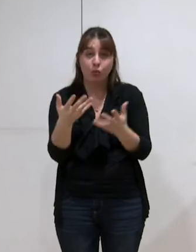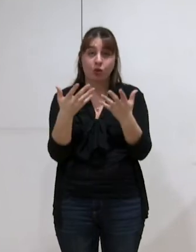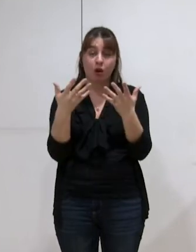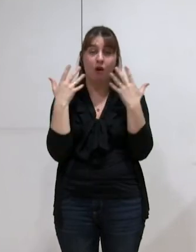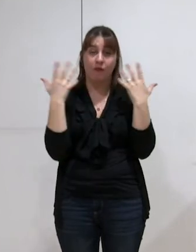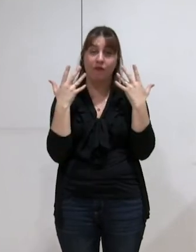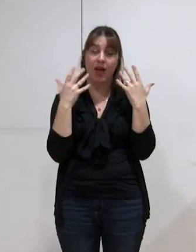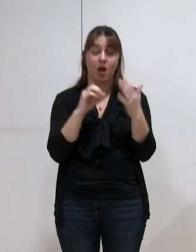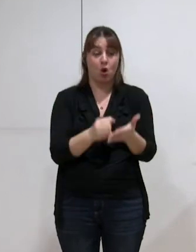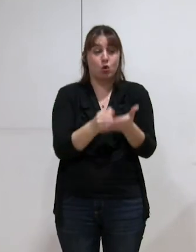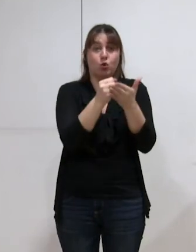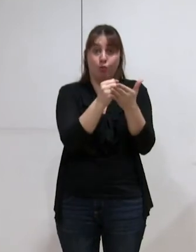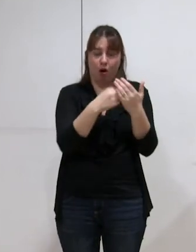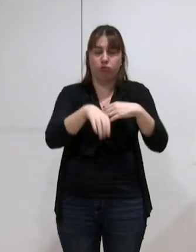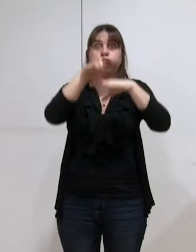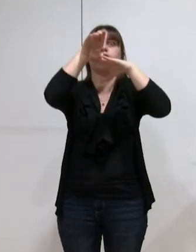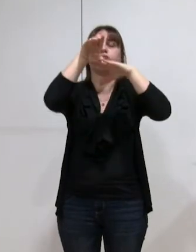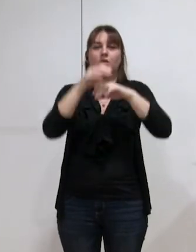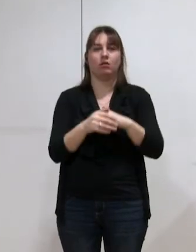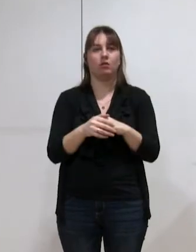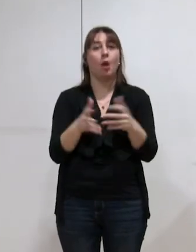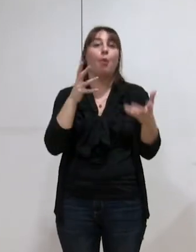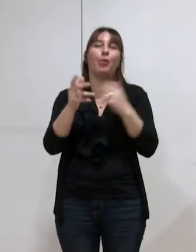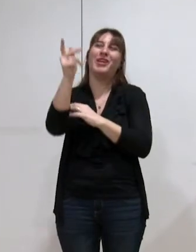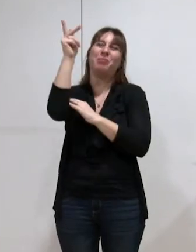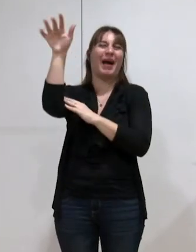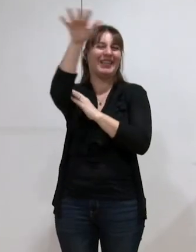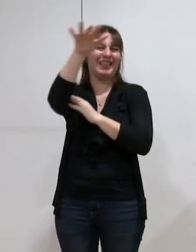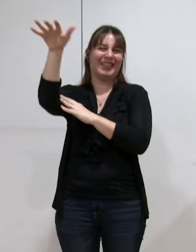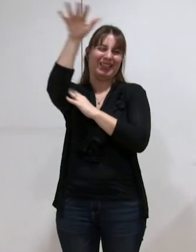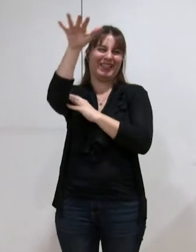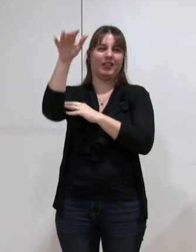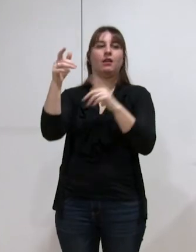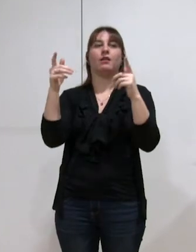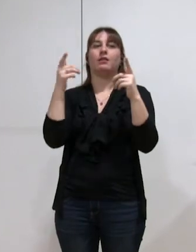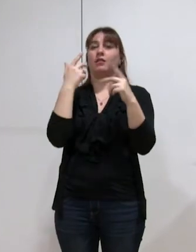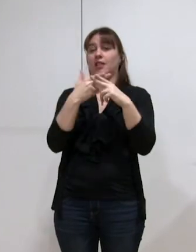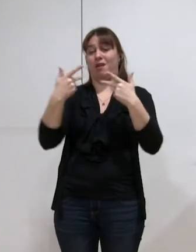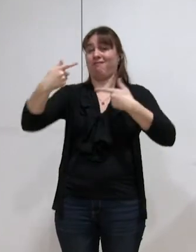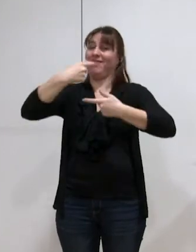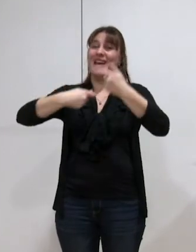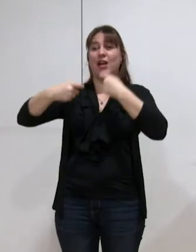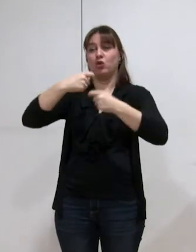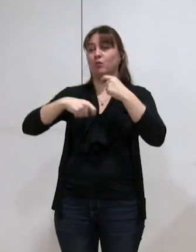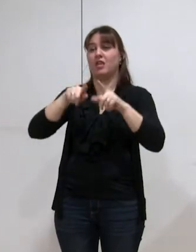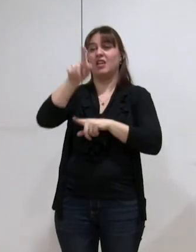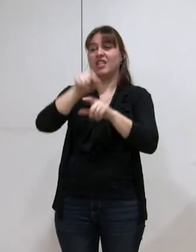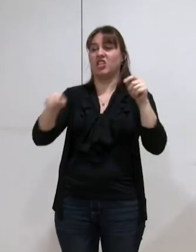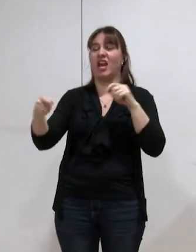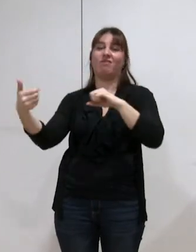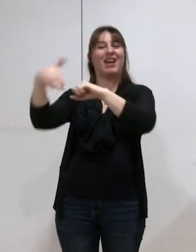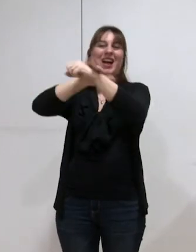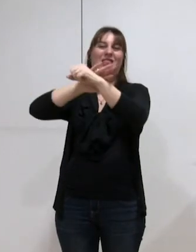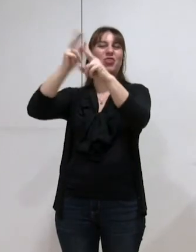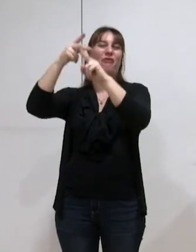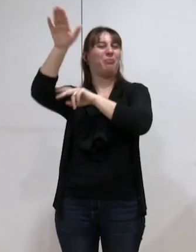de fonctions support. C'est sans doute ce que nos crânes d'œufs à Paris appellent des économies d'échelle. Et puis après, pour finir,